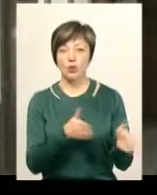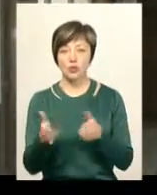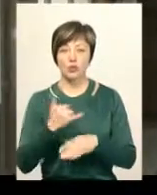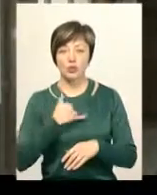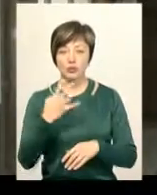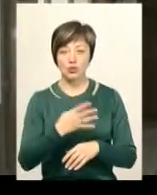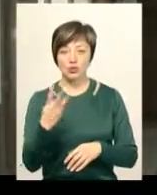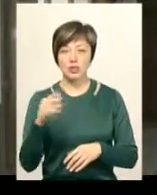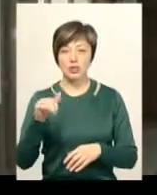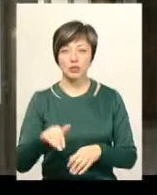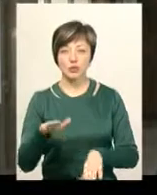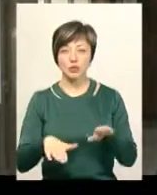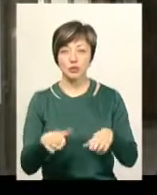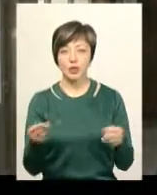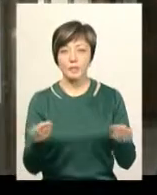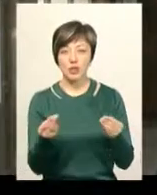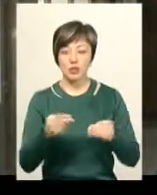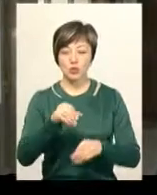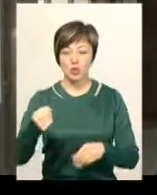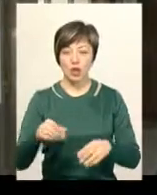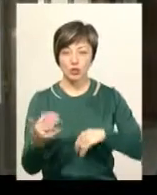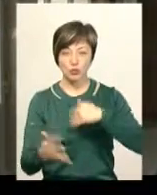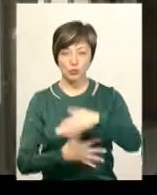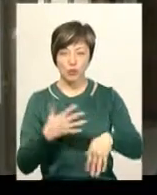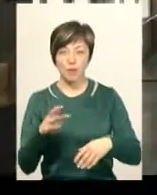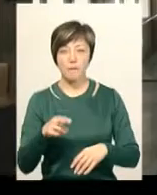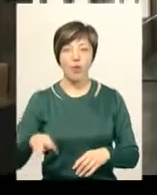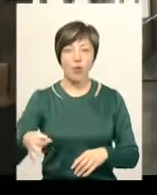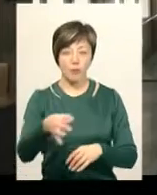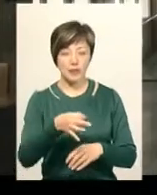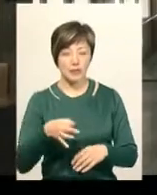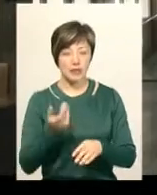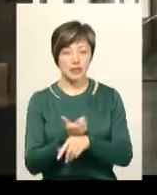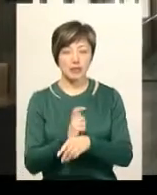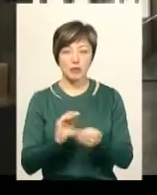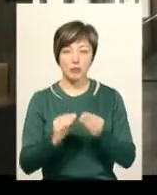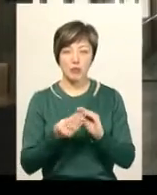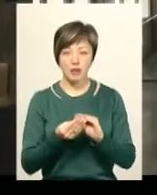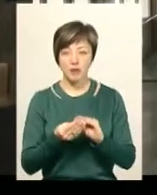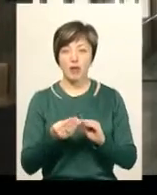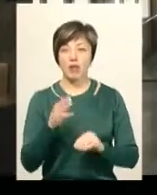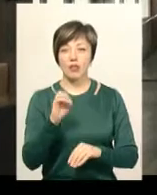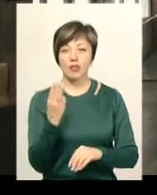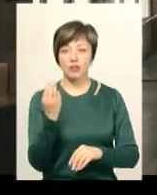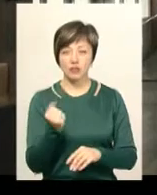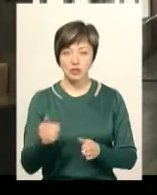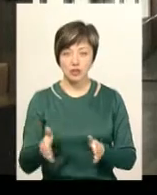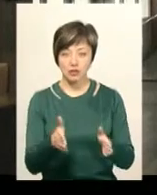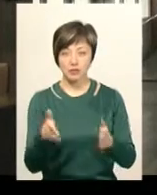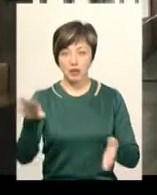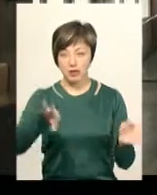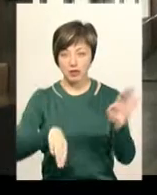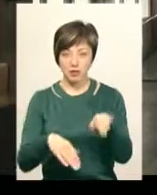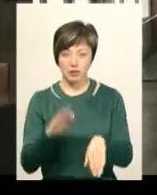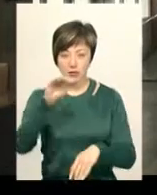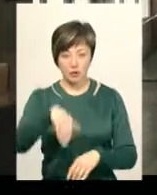у нас 43 тисячі тонн піщано-соляної суміші по області. Найпроблемніше, я сказала, тещин язик, що там такий рельєф, там